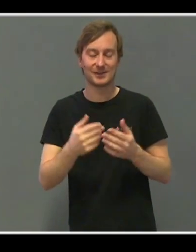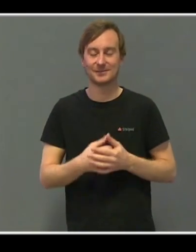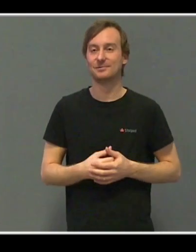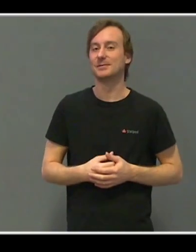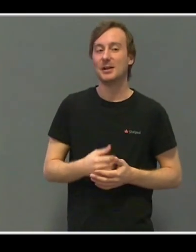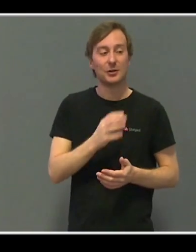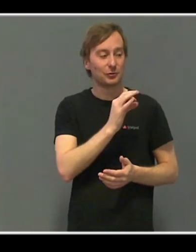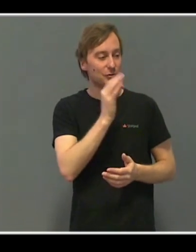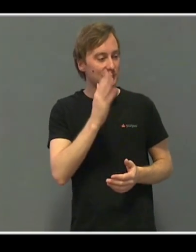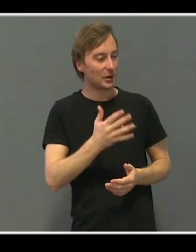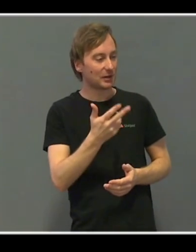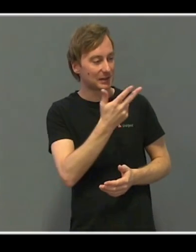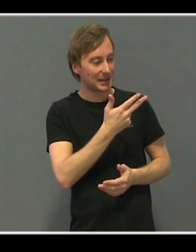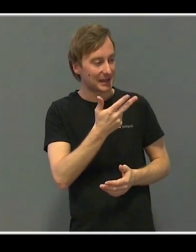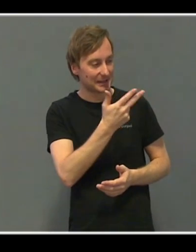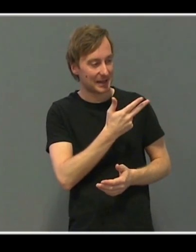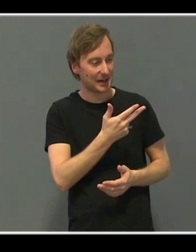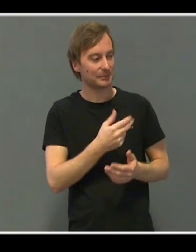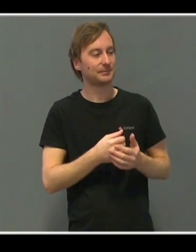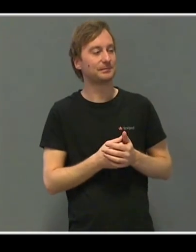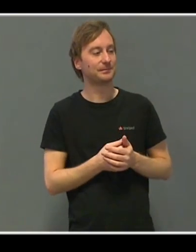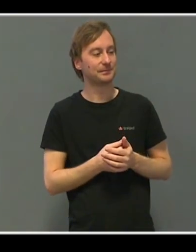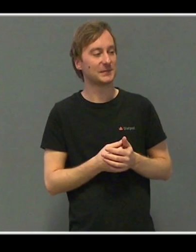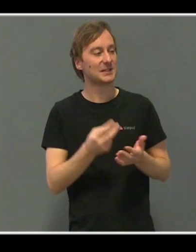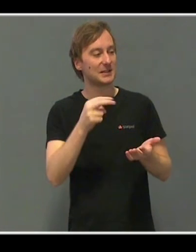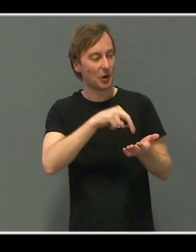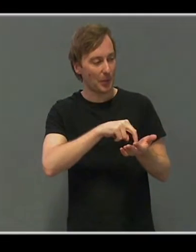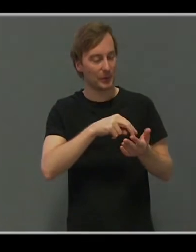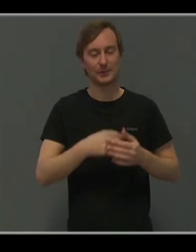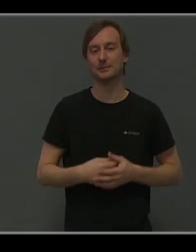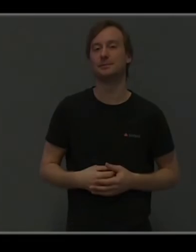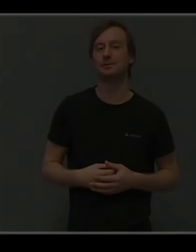samtale. Robert Sten, Beate Hyggen og Maren Johanne Norby.